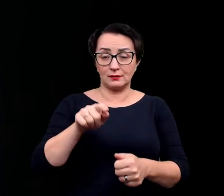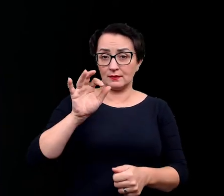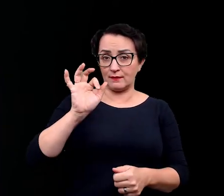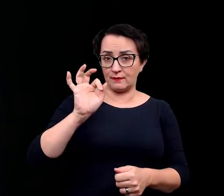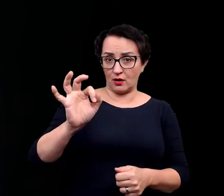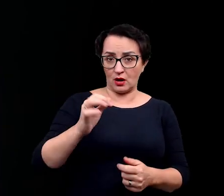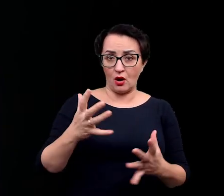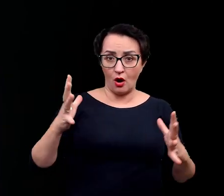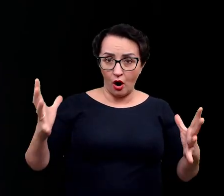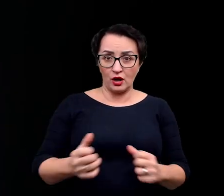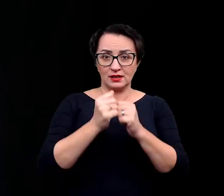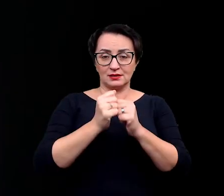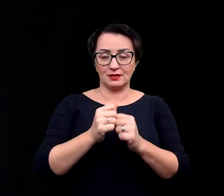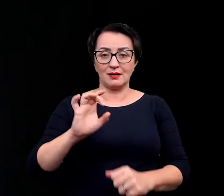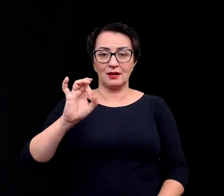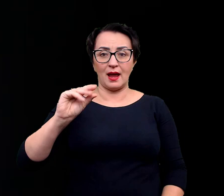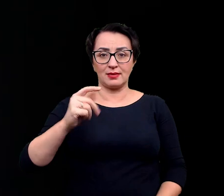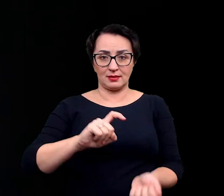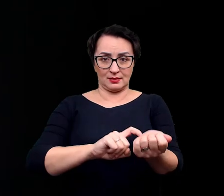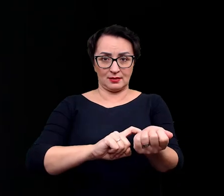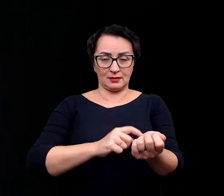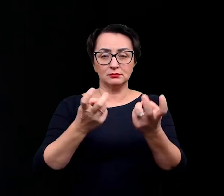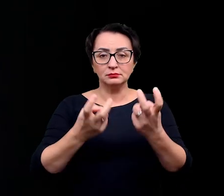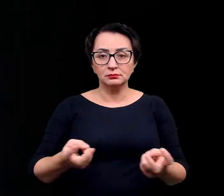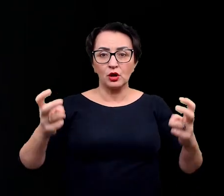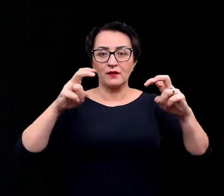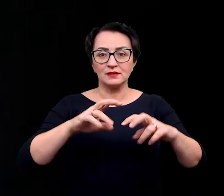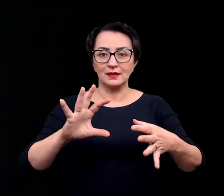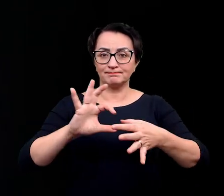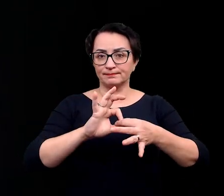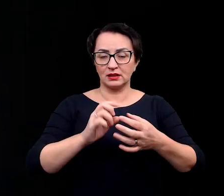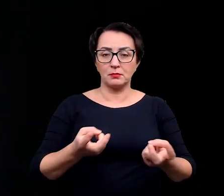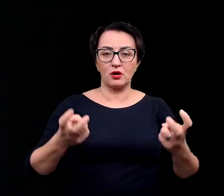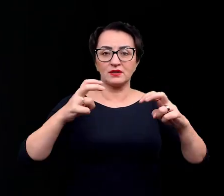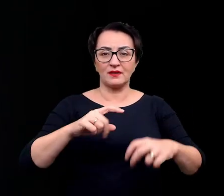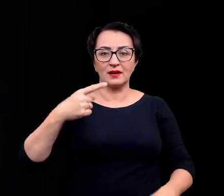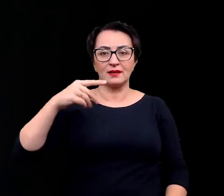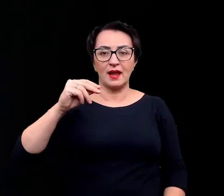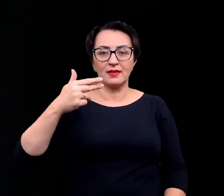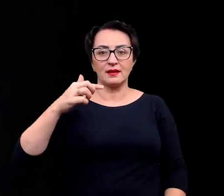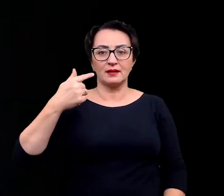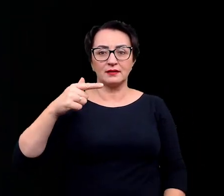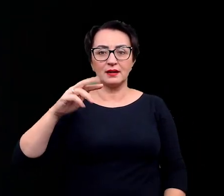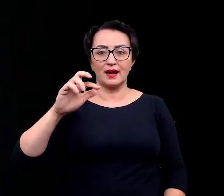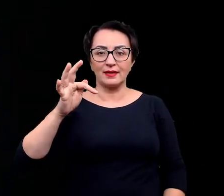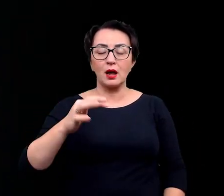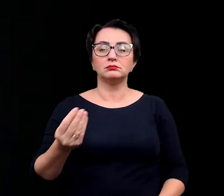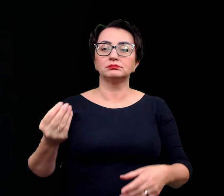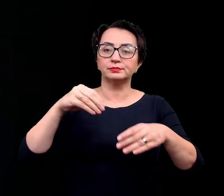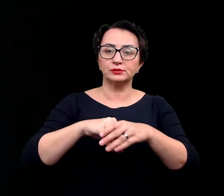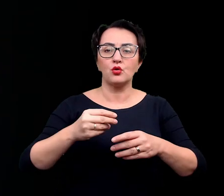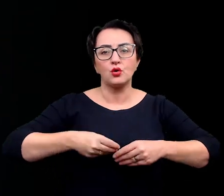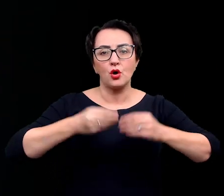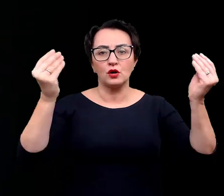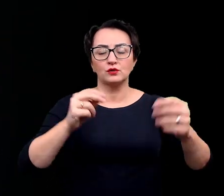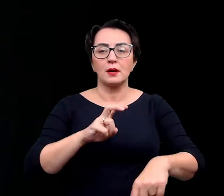odkrycia, jak odkrycie genów związanych z powstawaniem dendrytów może przyczynić się w rozwoju medycyny czy w naszym